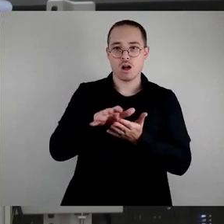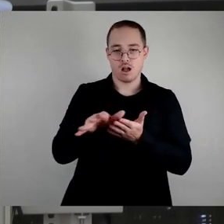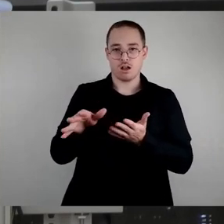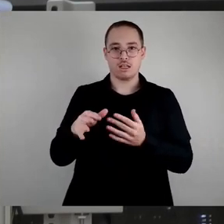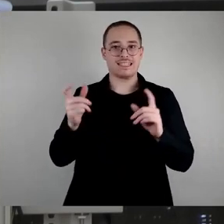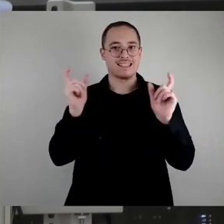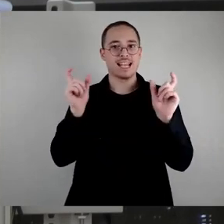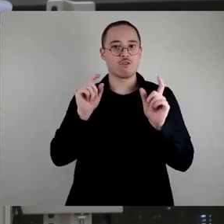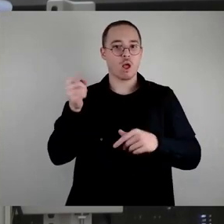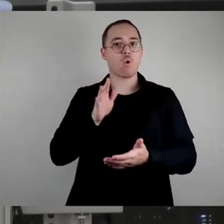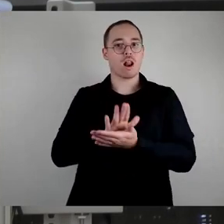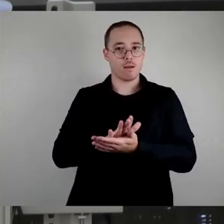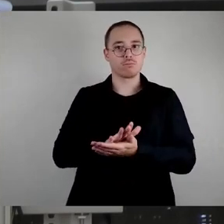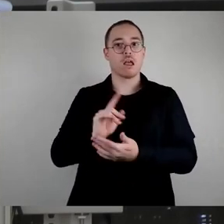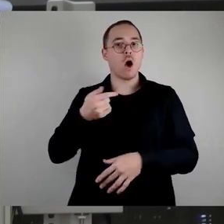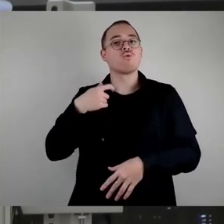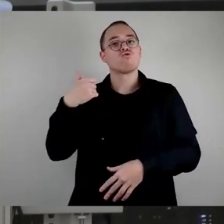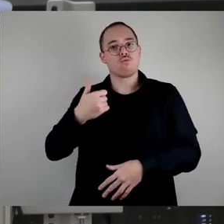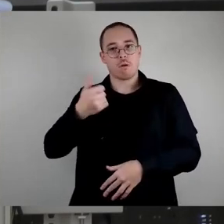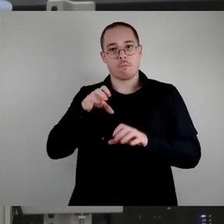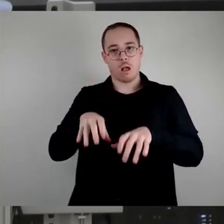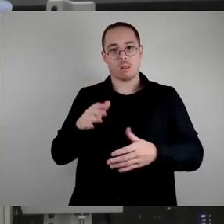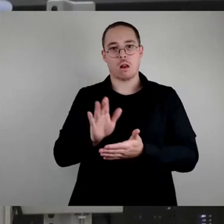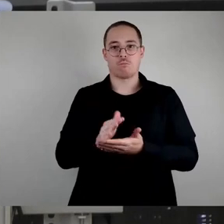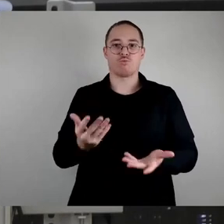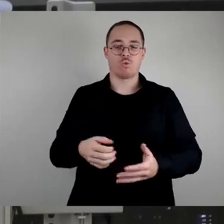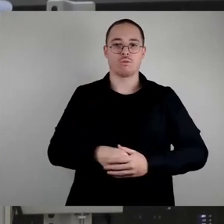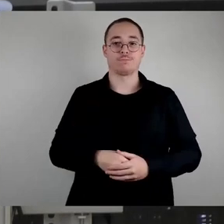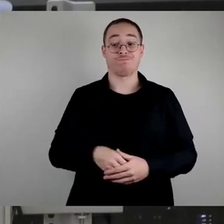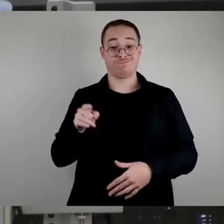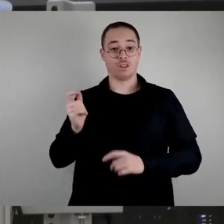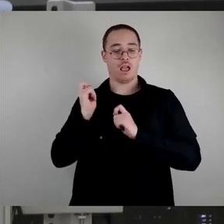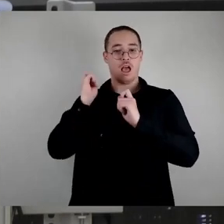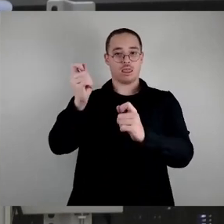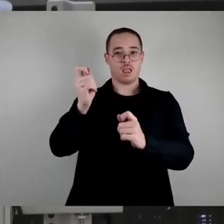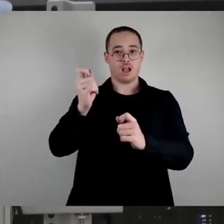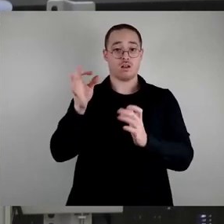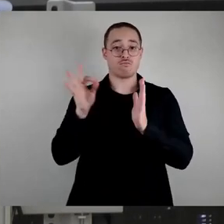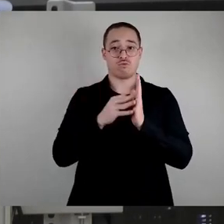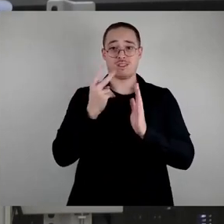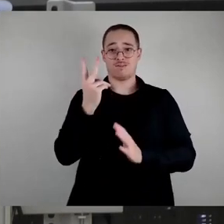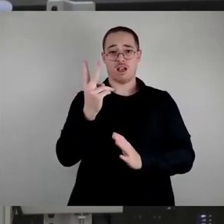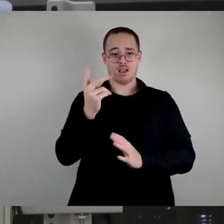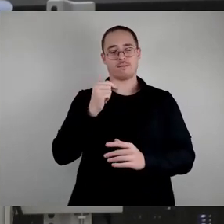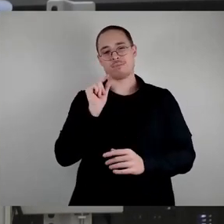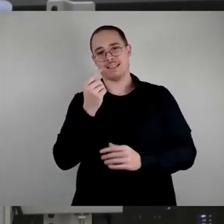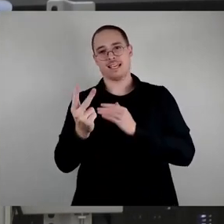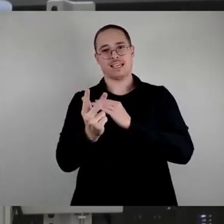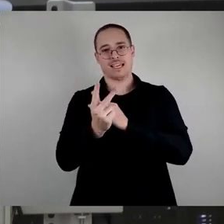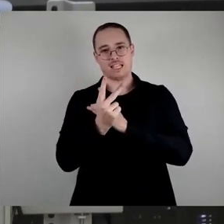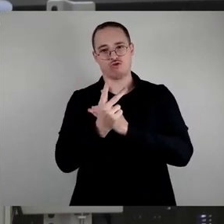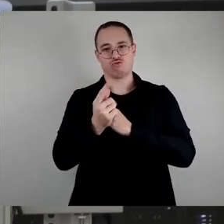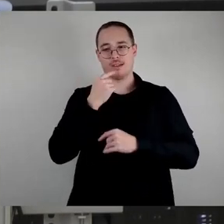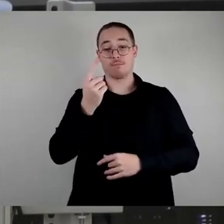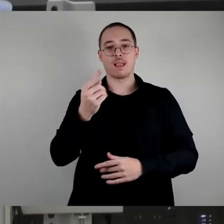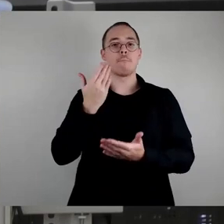des Antrages, der ja so ein bisschen kritisch gesehen wird. Das Beispiel Tübingen, das habe ich mir auch